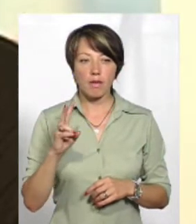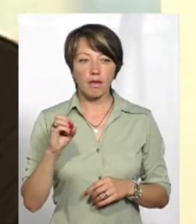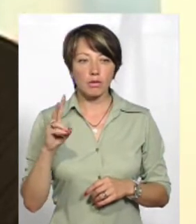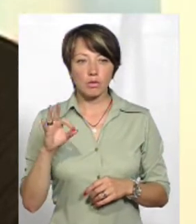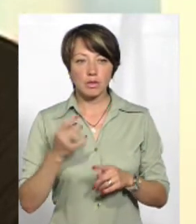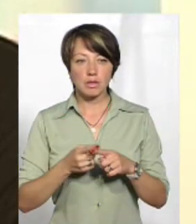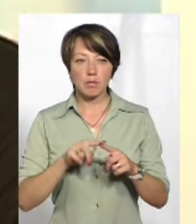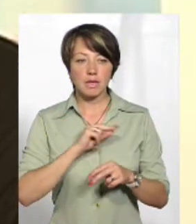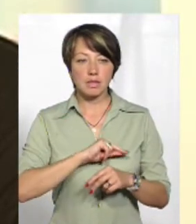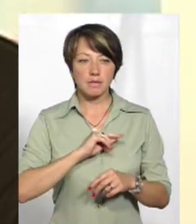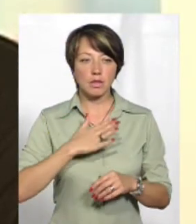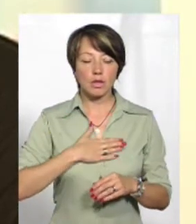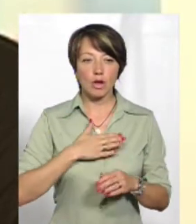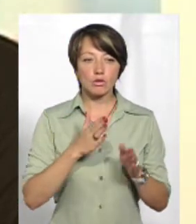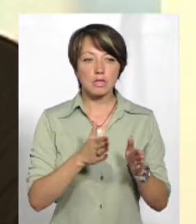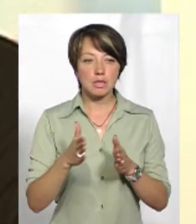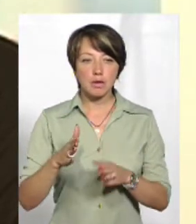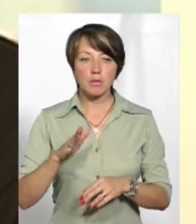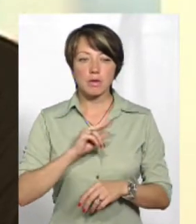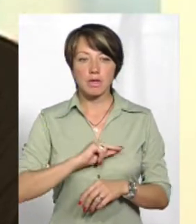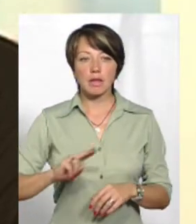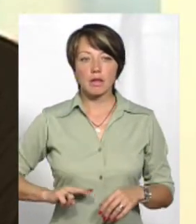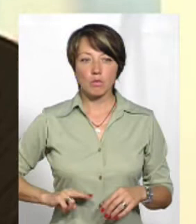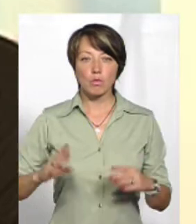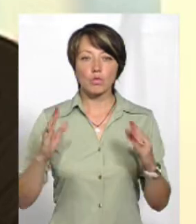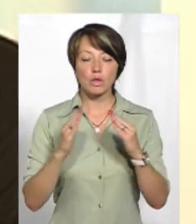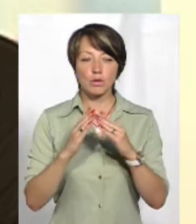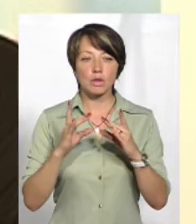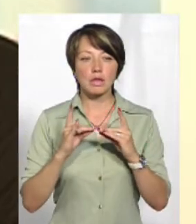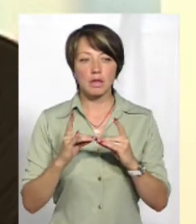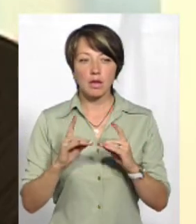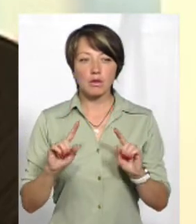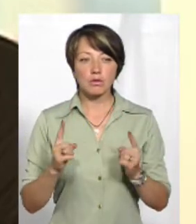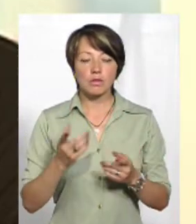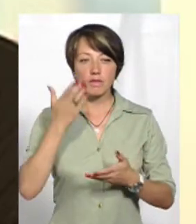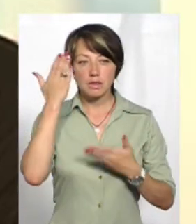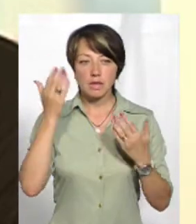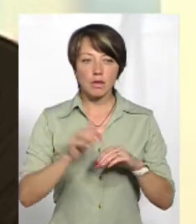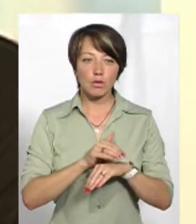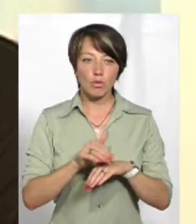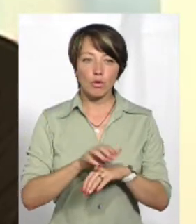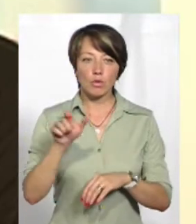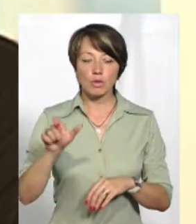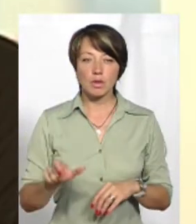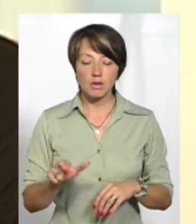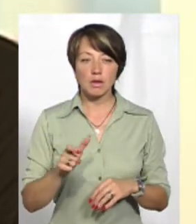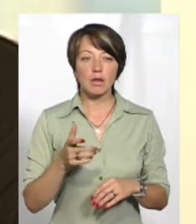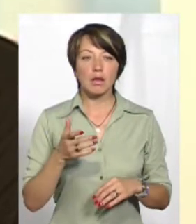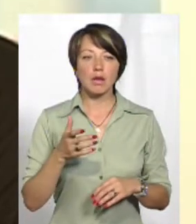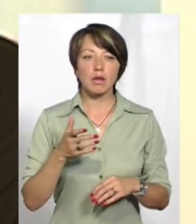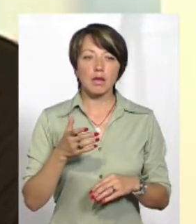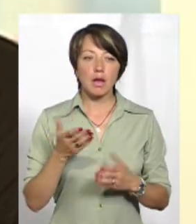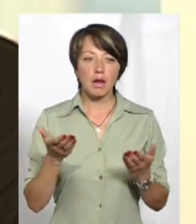є теж працівник нашої системи, працював директором будинка-інтернату. Надзвичайно весела, добра людина, який пройшов